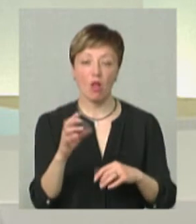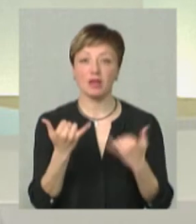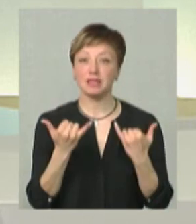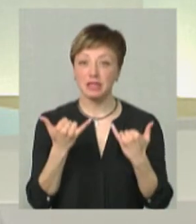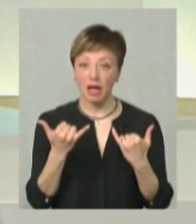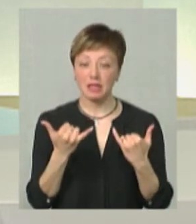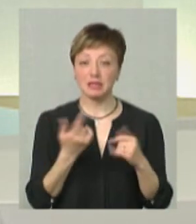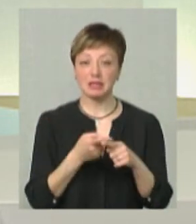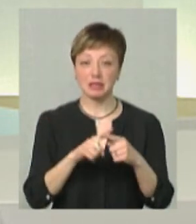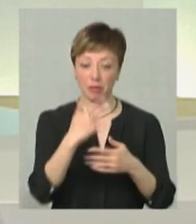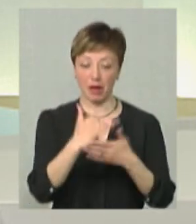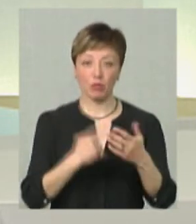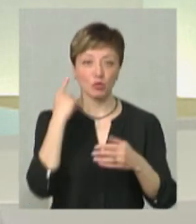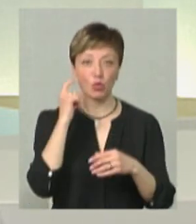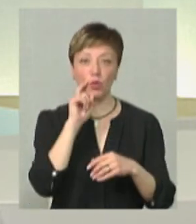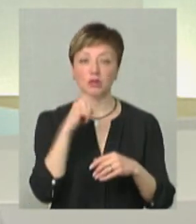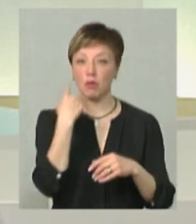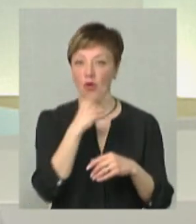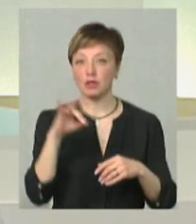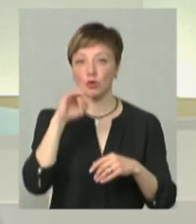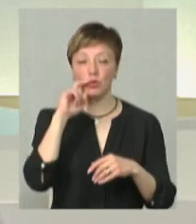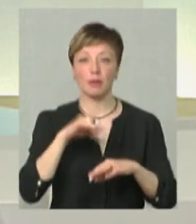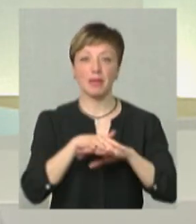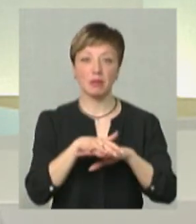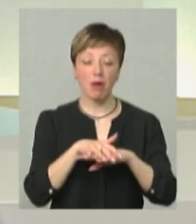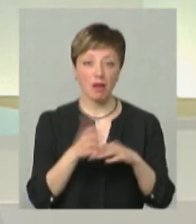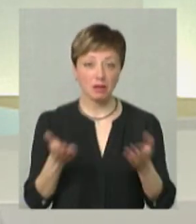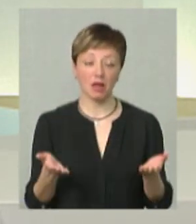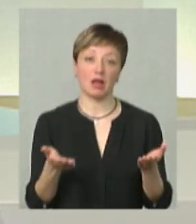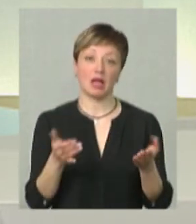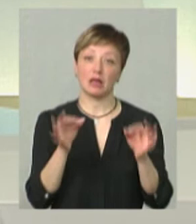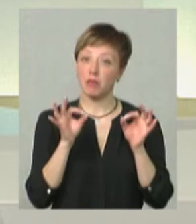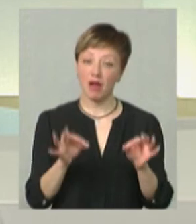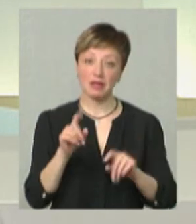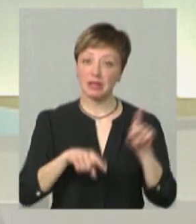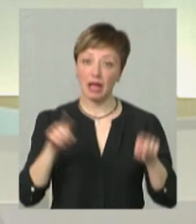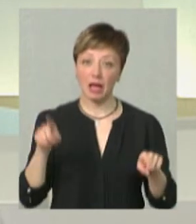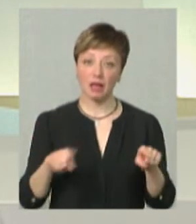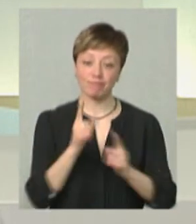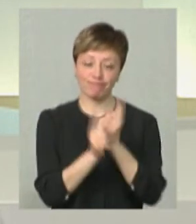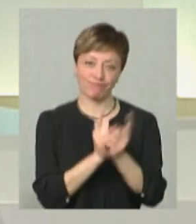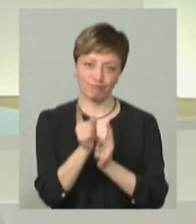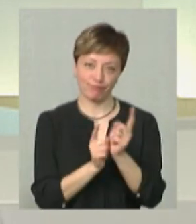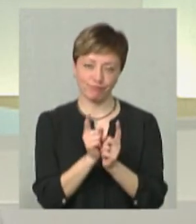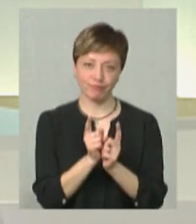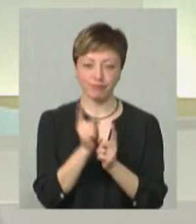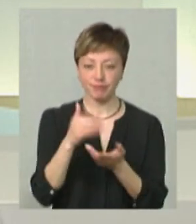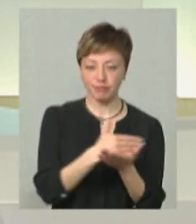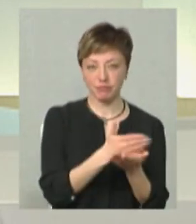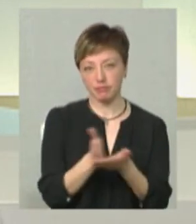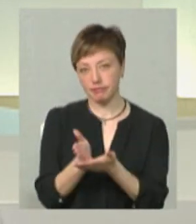Зараз перелік предметів ми почули, це українська мова, історія України, математика. І, направду, деякі переформатовуються. Але,